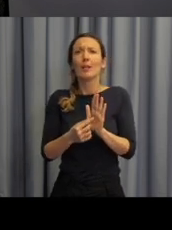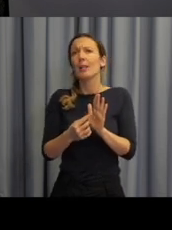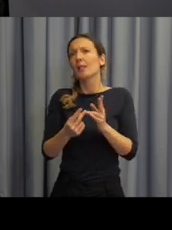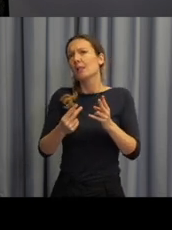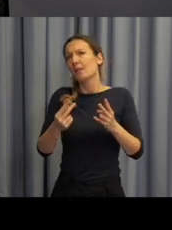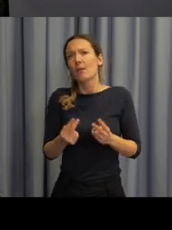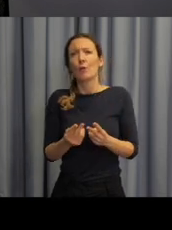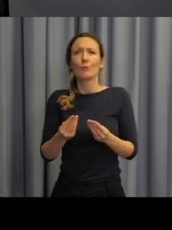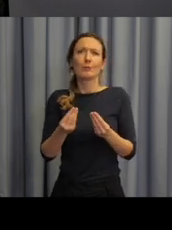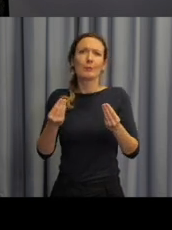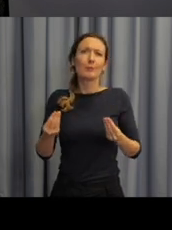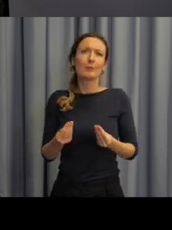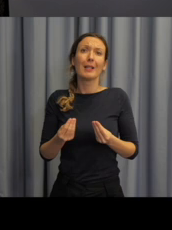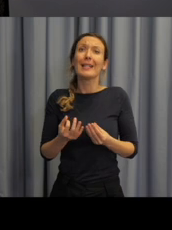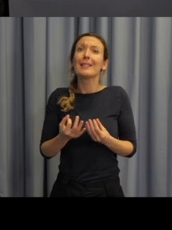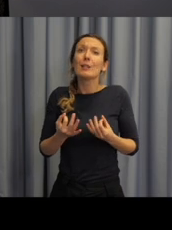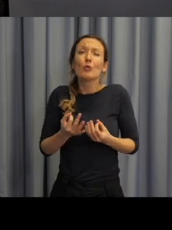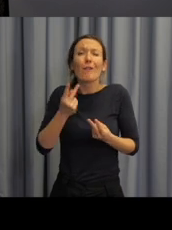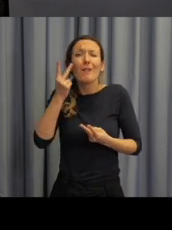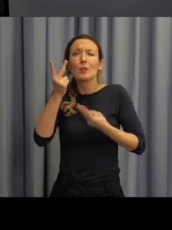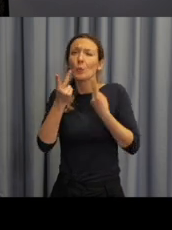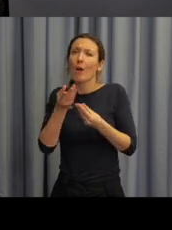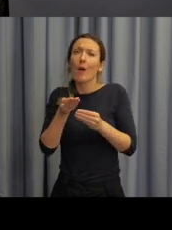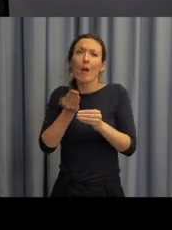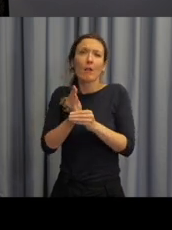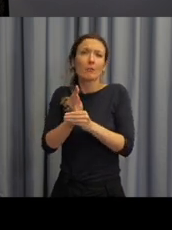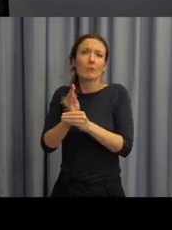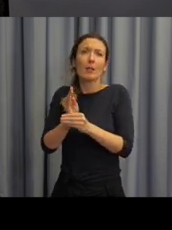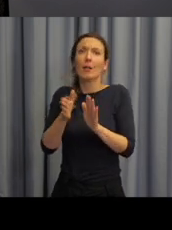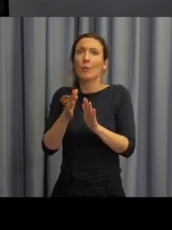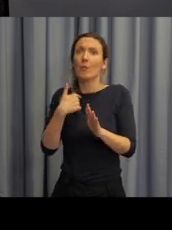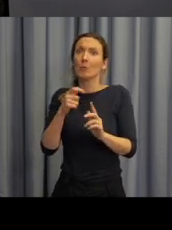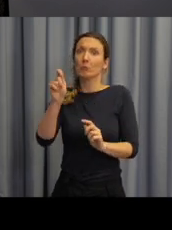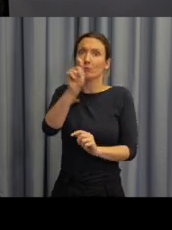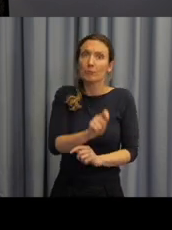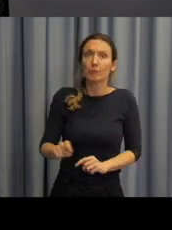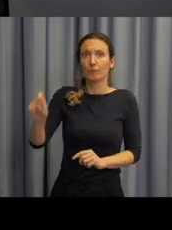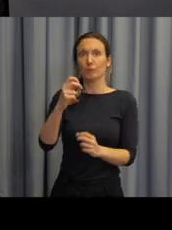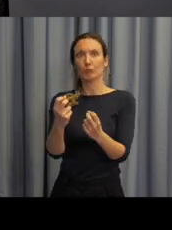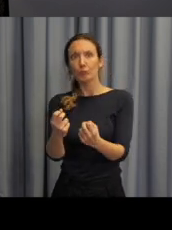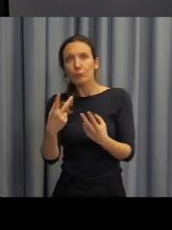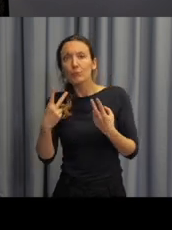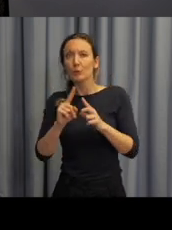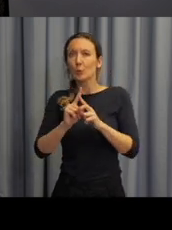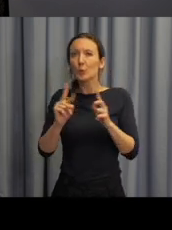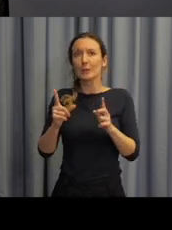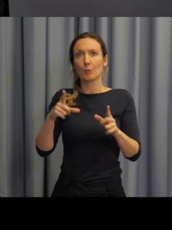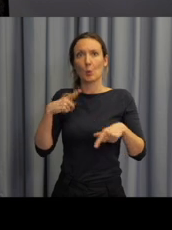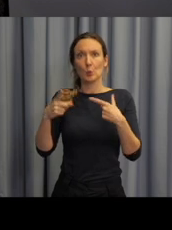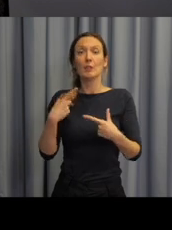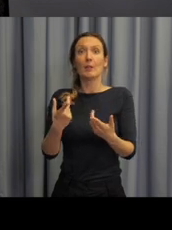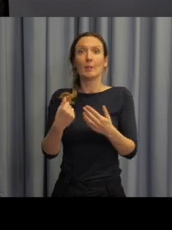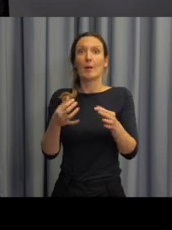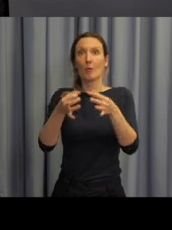dalšími signály vizuálními, co zakroužkuju, co s výrazním. V praxi to teda potom